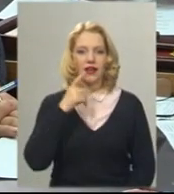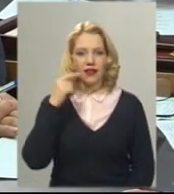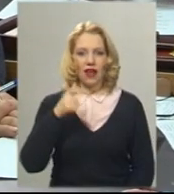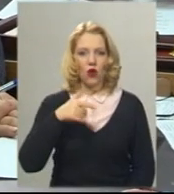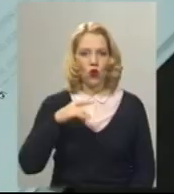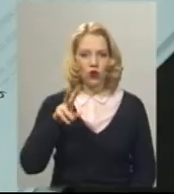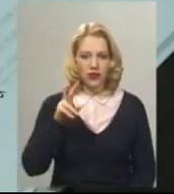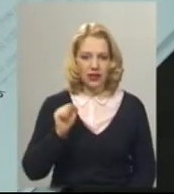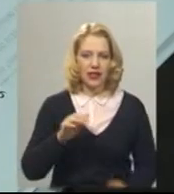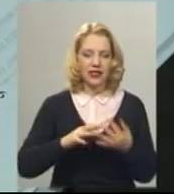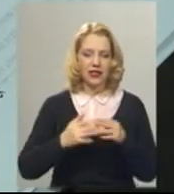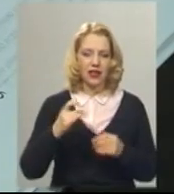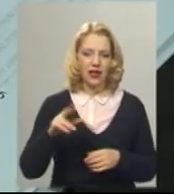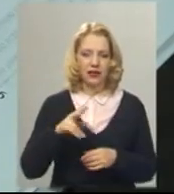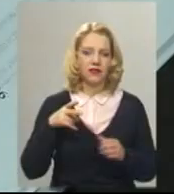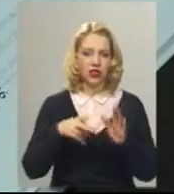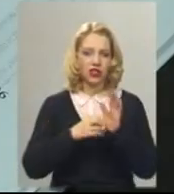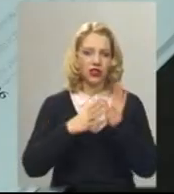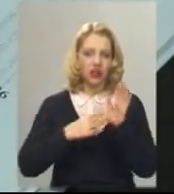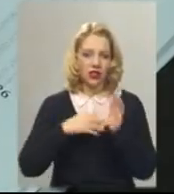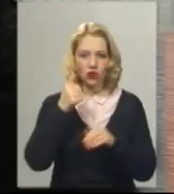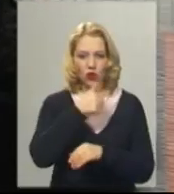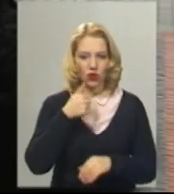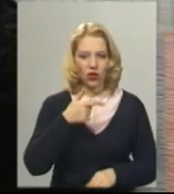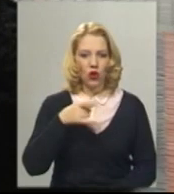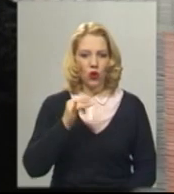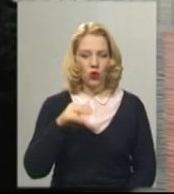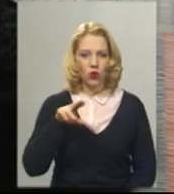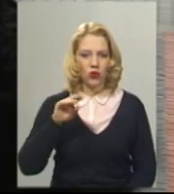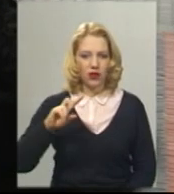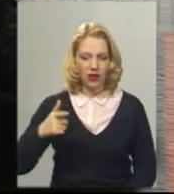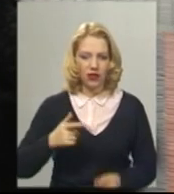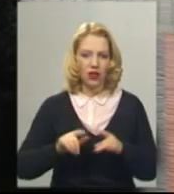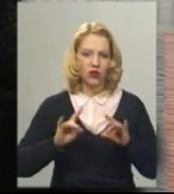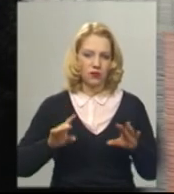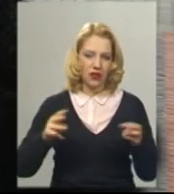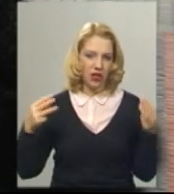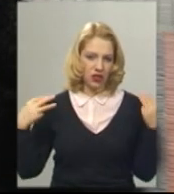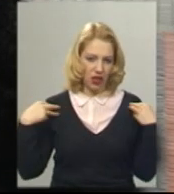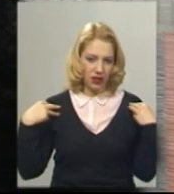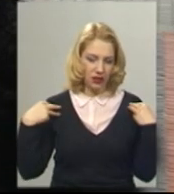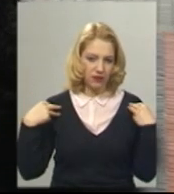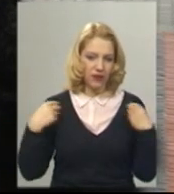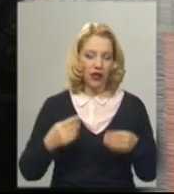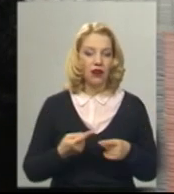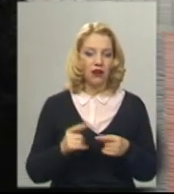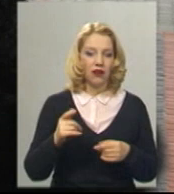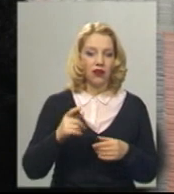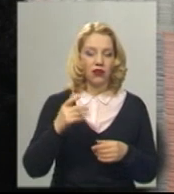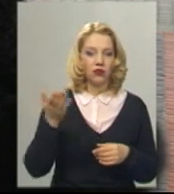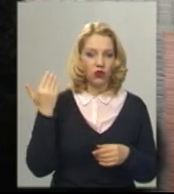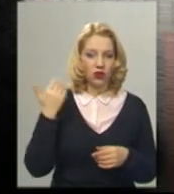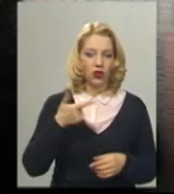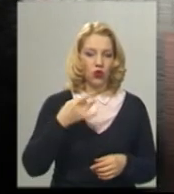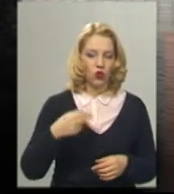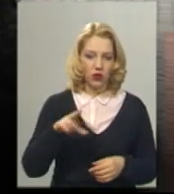грудні 2018 року, розповідає начальниця відділу земельних відносин Китайгородської ОТГ Ганна Власова. Тоді у грудні